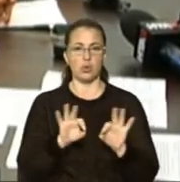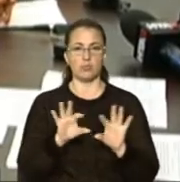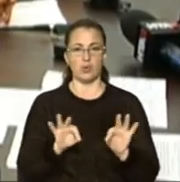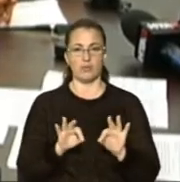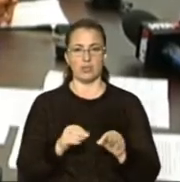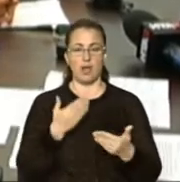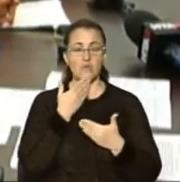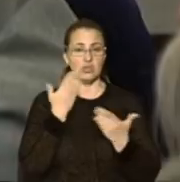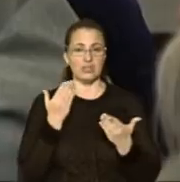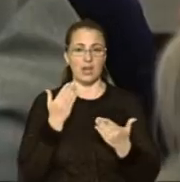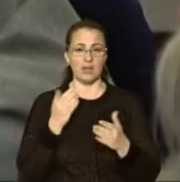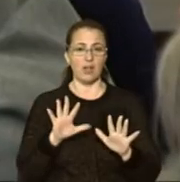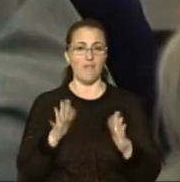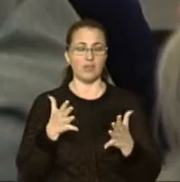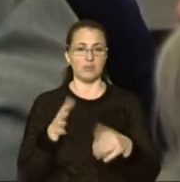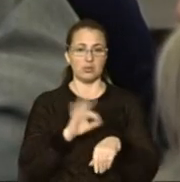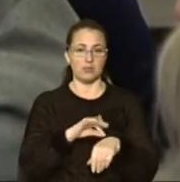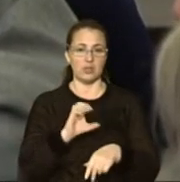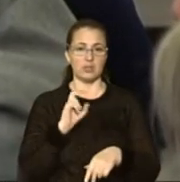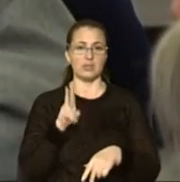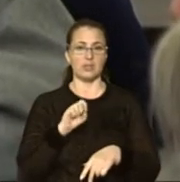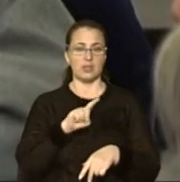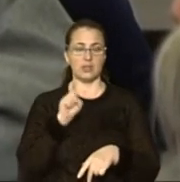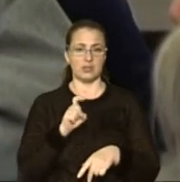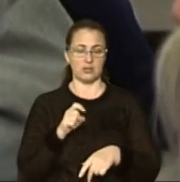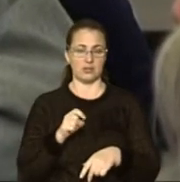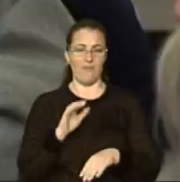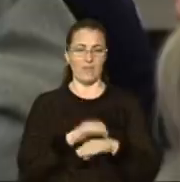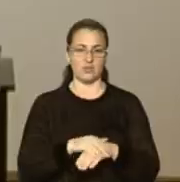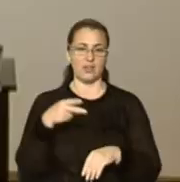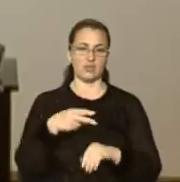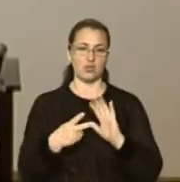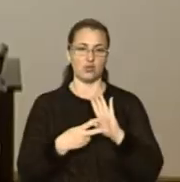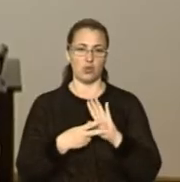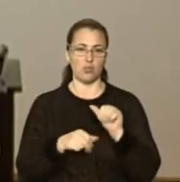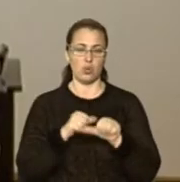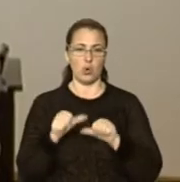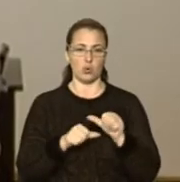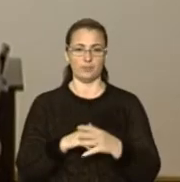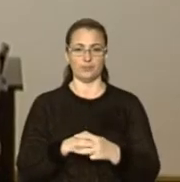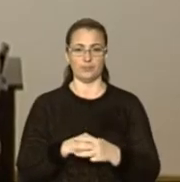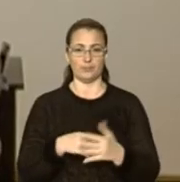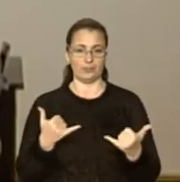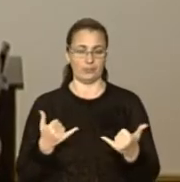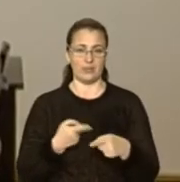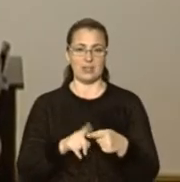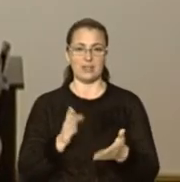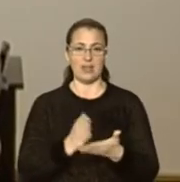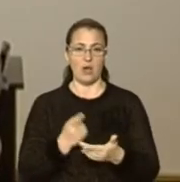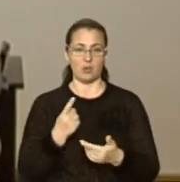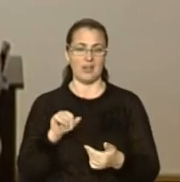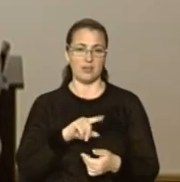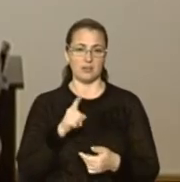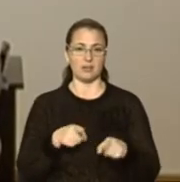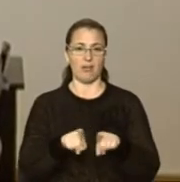Востанній випадок захворювання на сказ фіксували 2007-го року. На даний час це є одне з